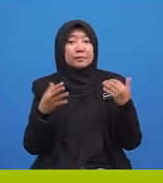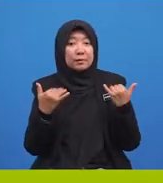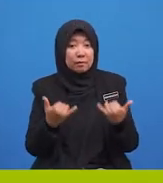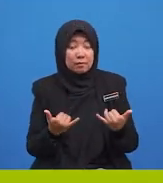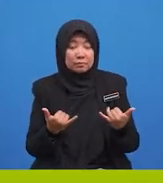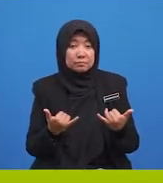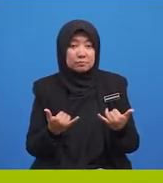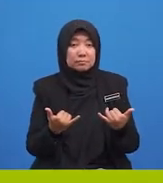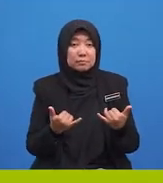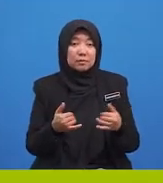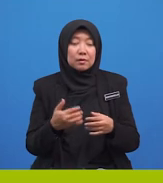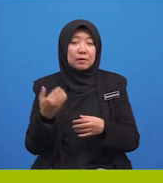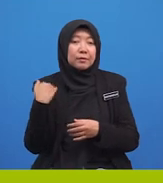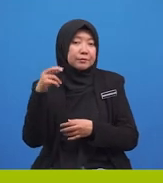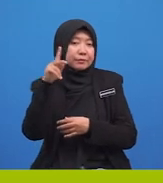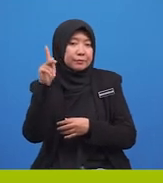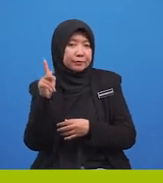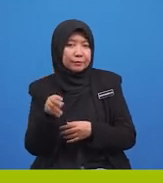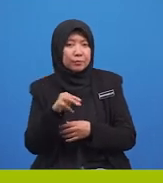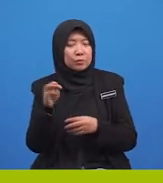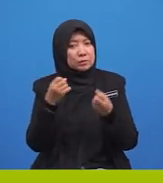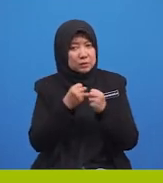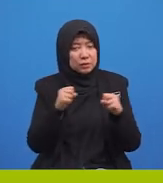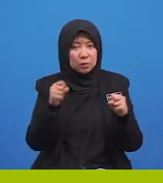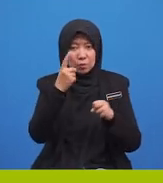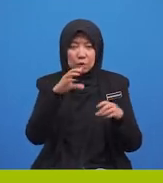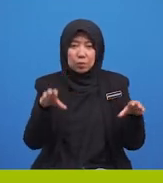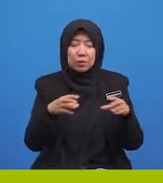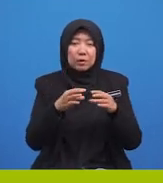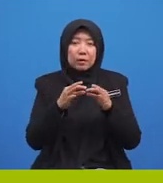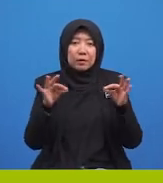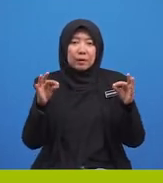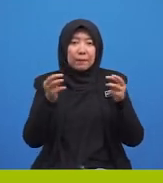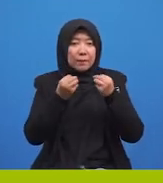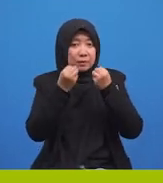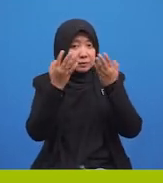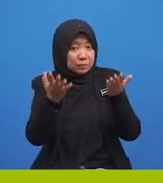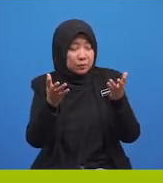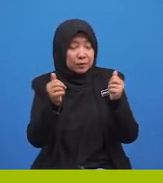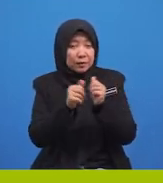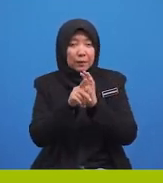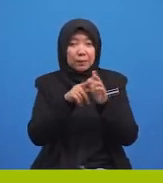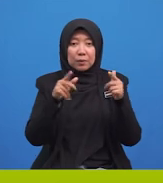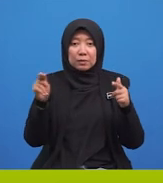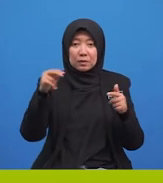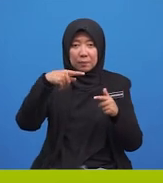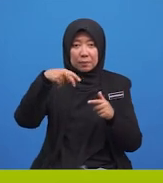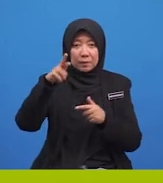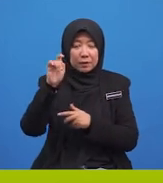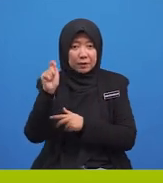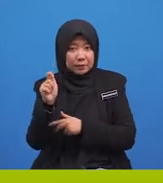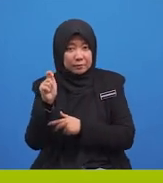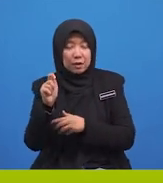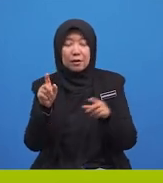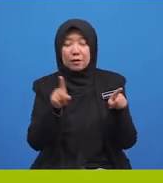adakah kamu sudah bersedia untuk membina ayat majmuk dengan perluasan predikat? Sama-sama